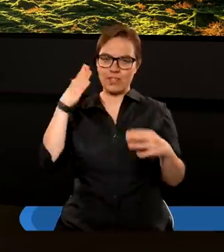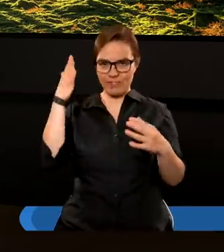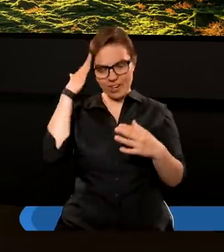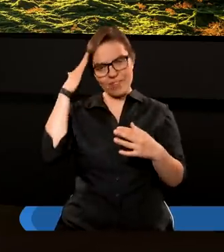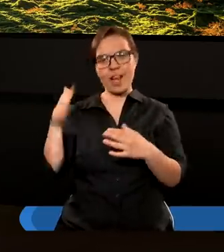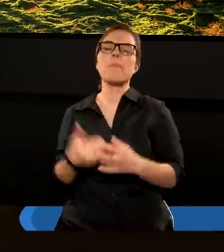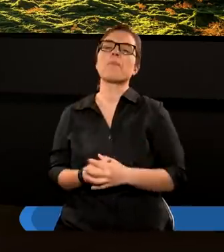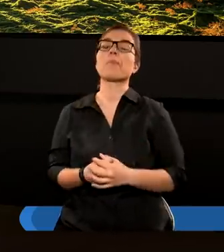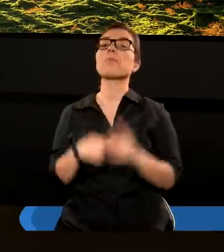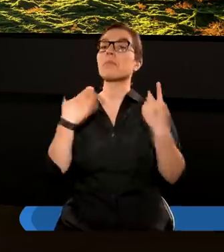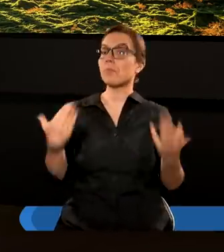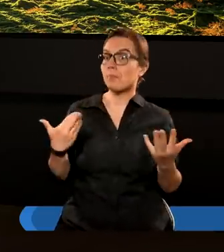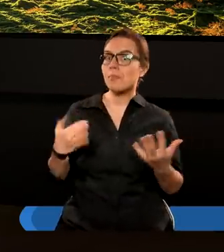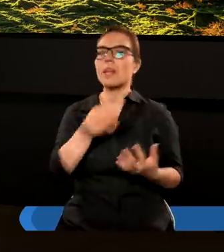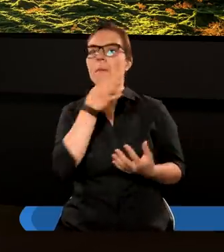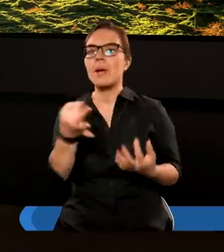A powstaje pytanie,